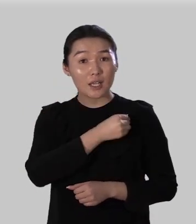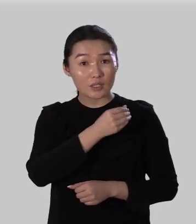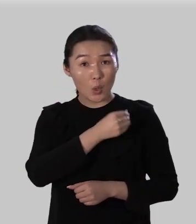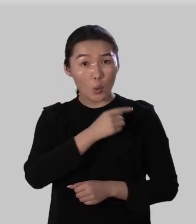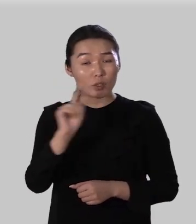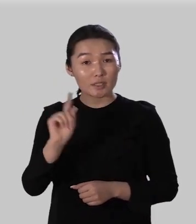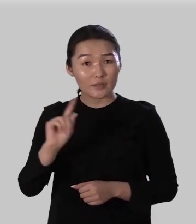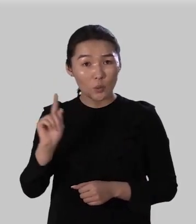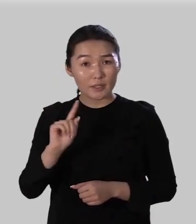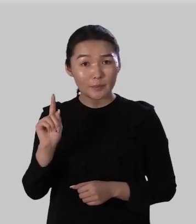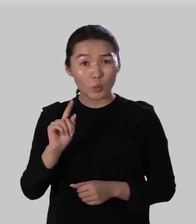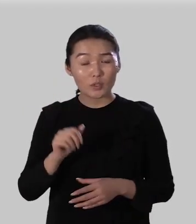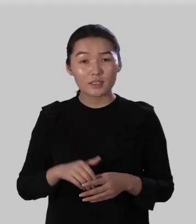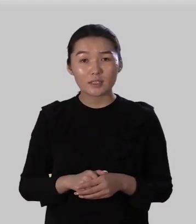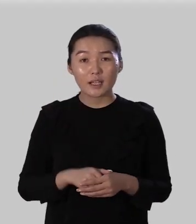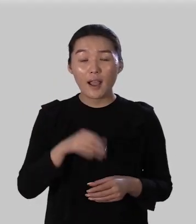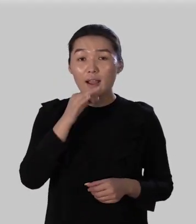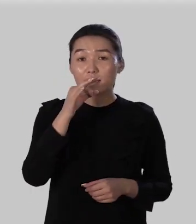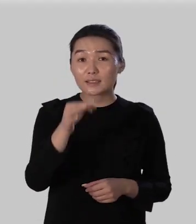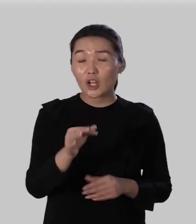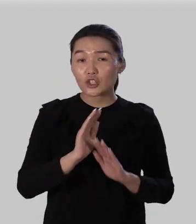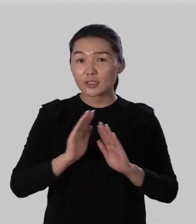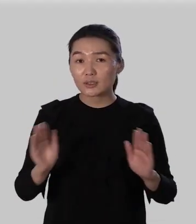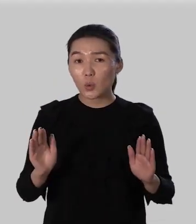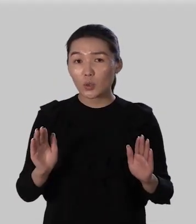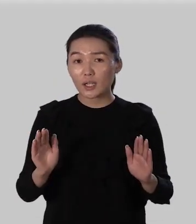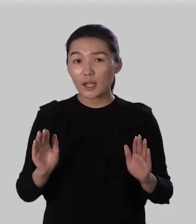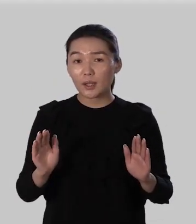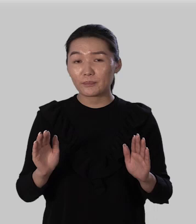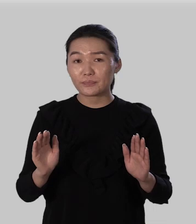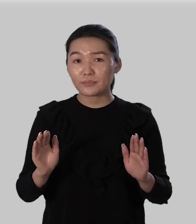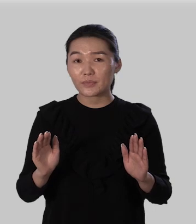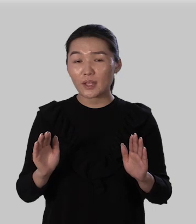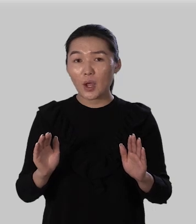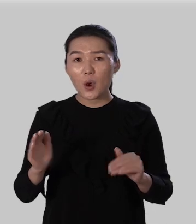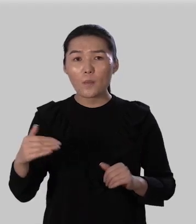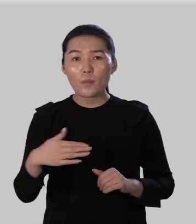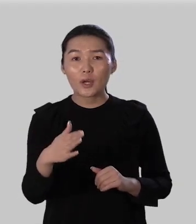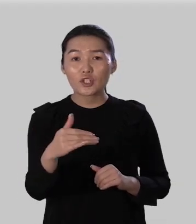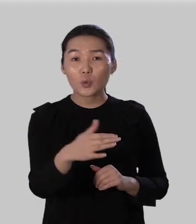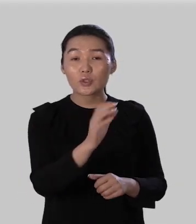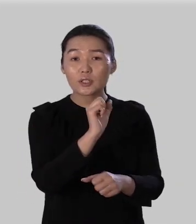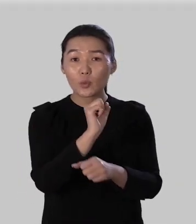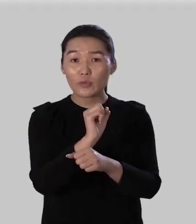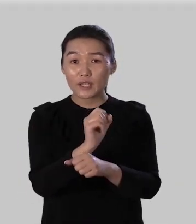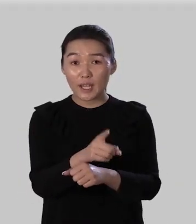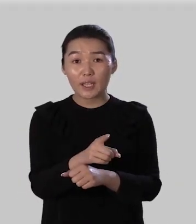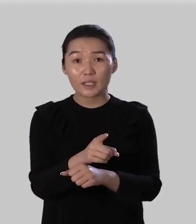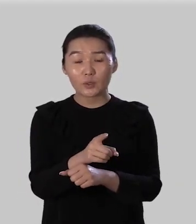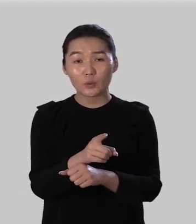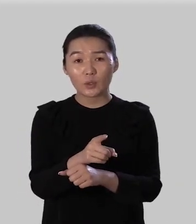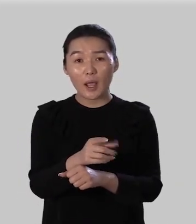захочешь чего-нибудь скажи только по щучьему